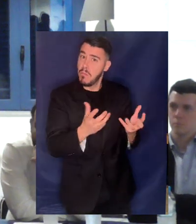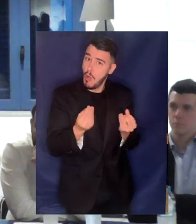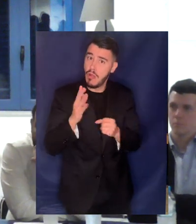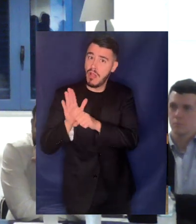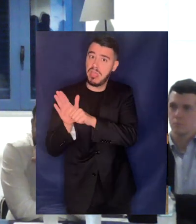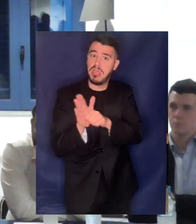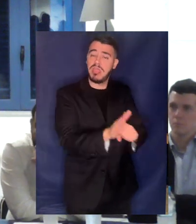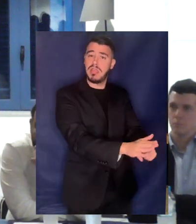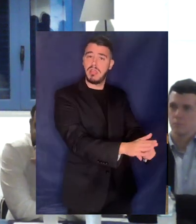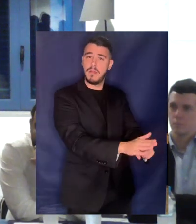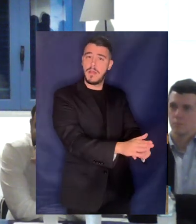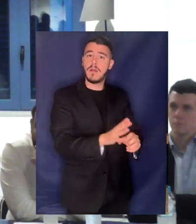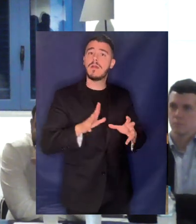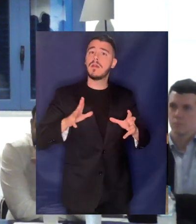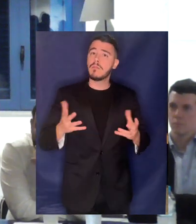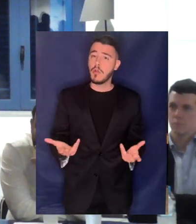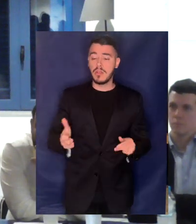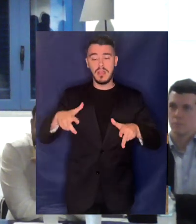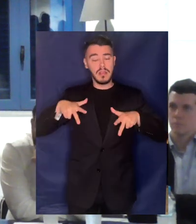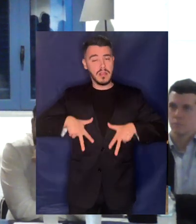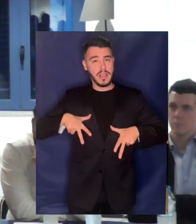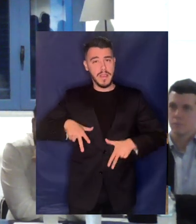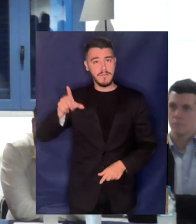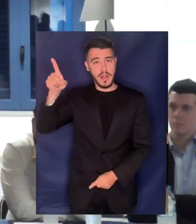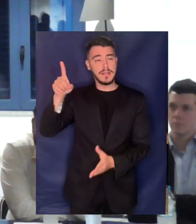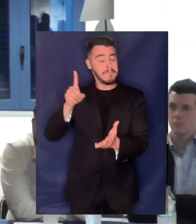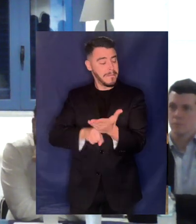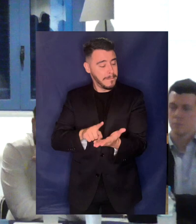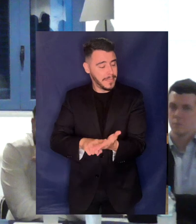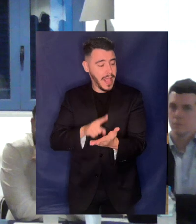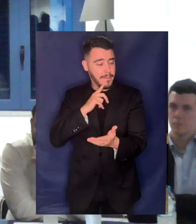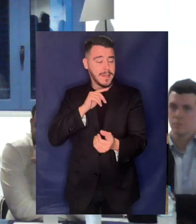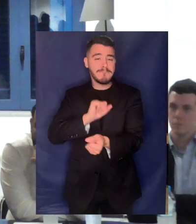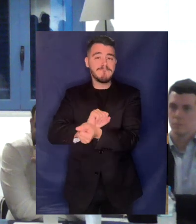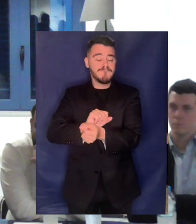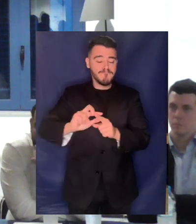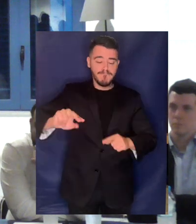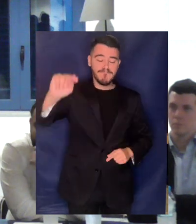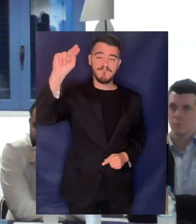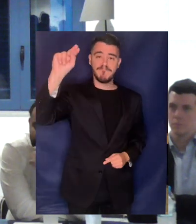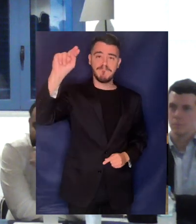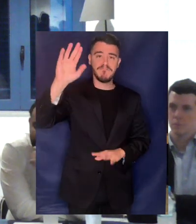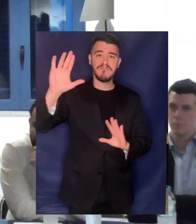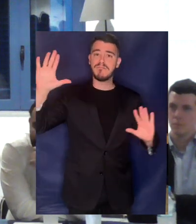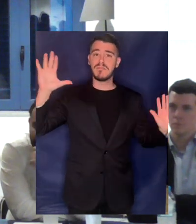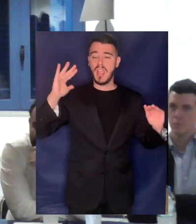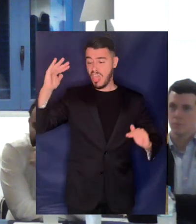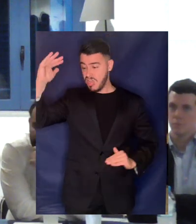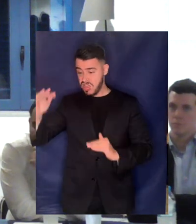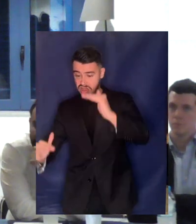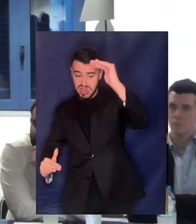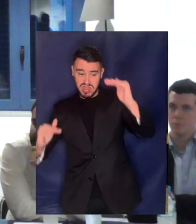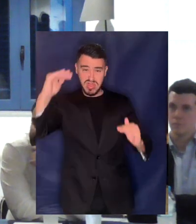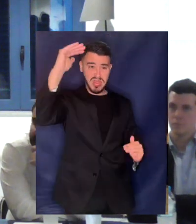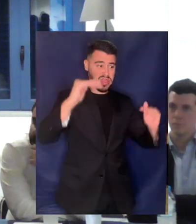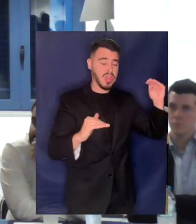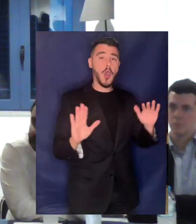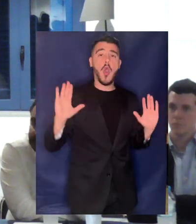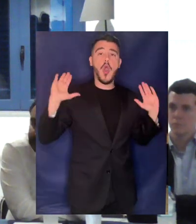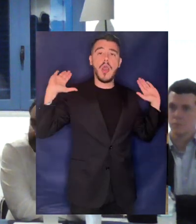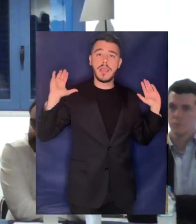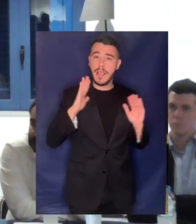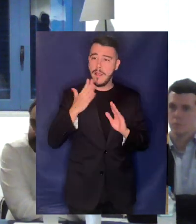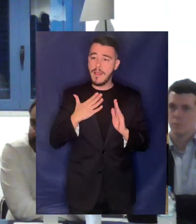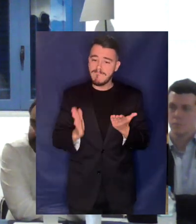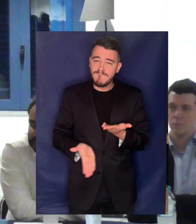κατ' επέκταση η κυβέρνηση, ότι οι ανισότητες δεν θα οξύνονται αλλά δηλαδή αυτά θα μειώνονται, θα αμβλήνονται. Και